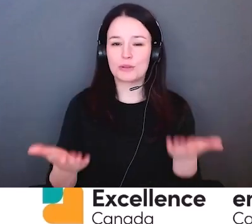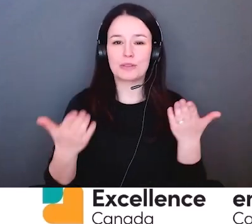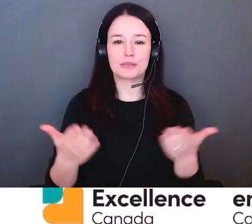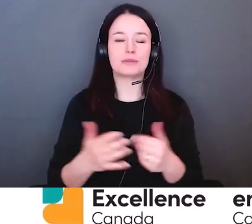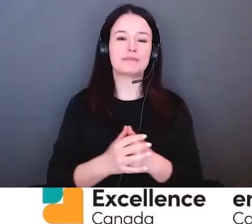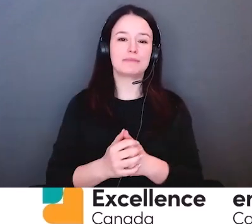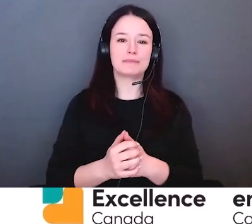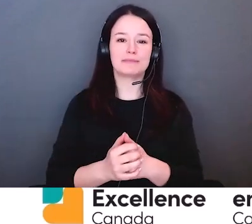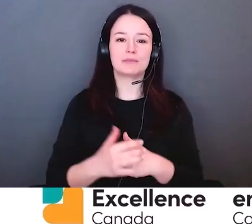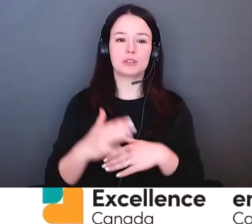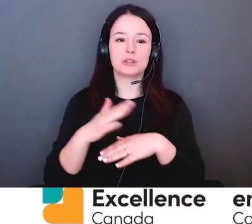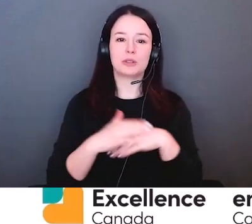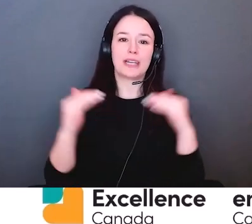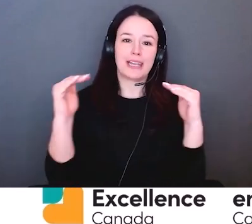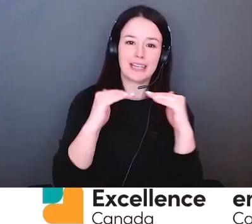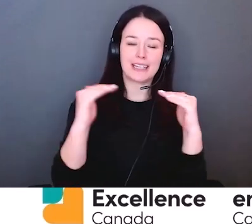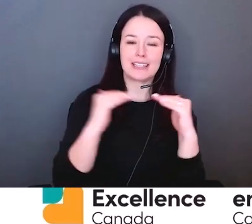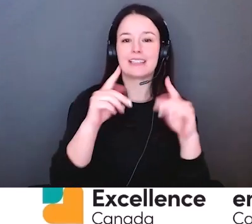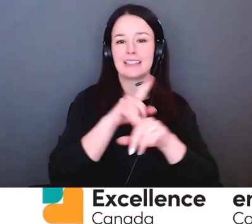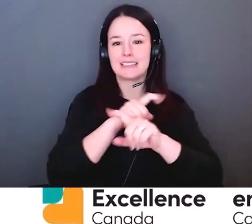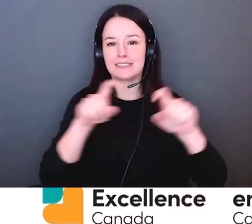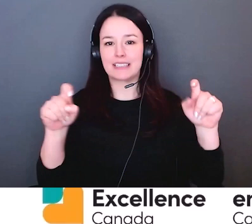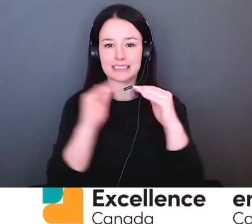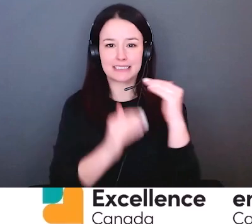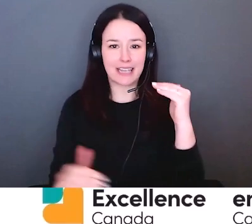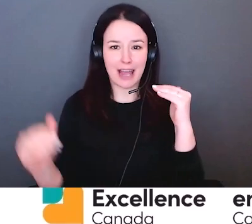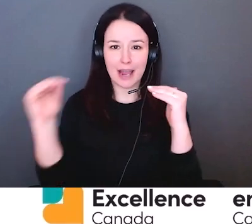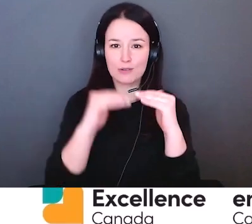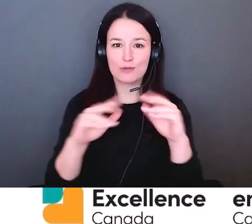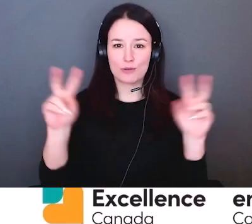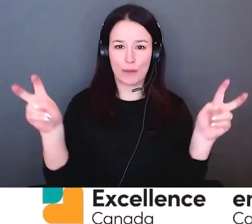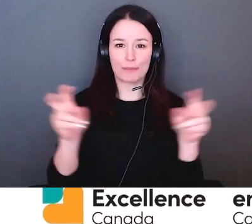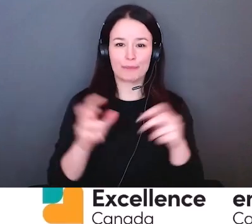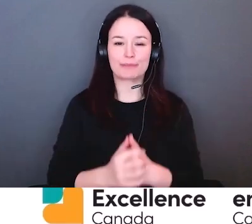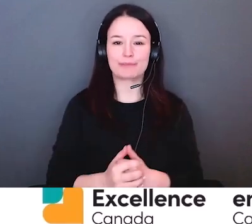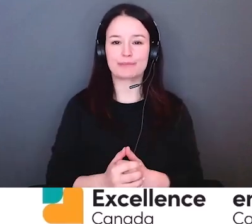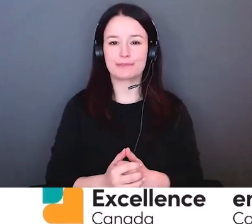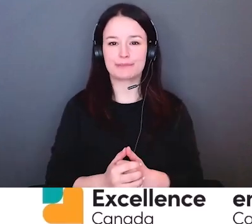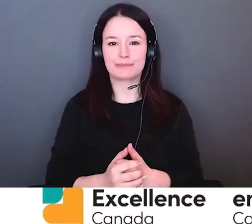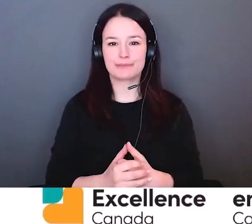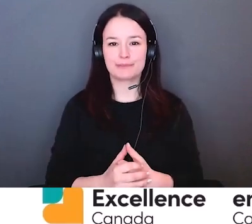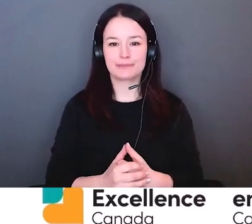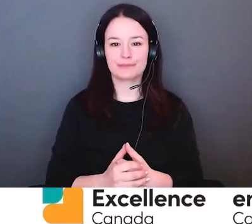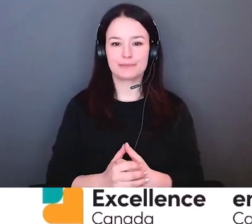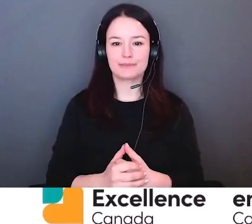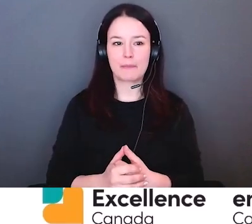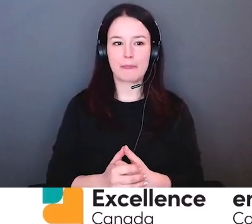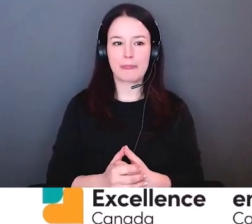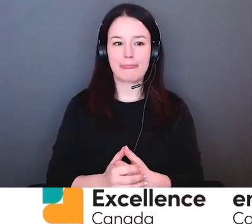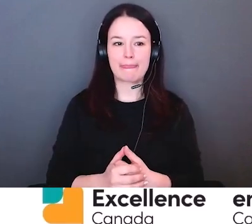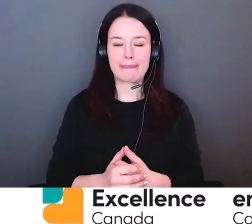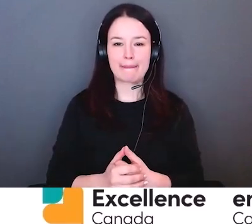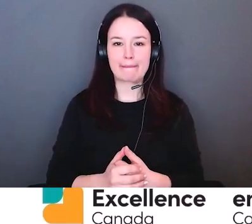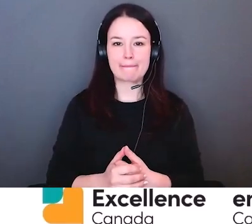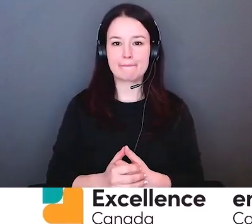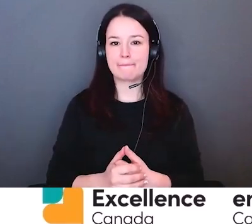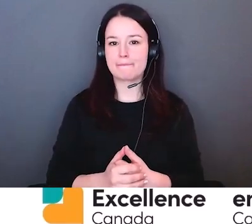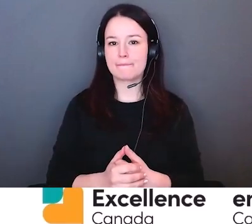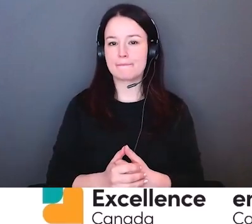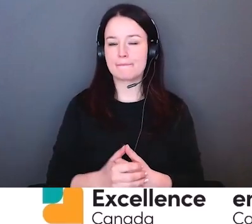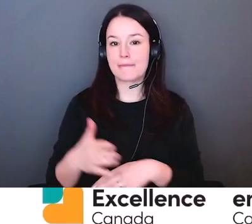à nous. Et puis on va commencer. Donc juste le temps de résoudre quelques derniers soucis techniques.